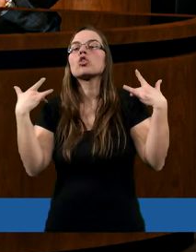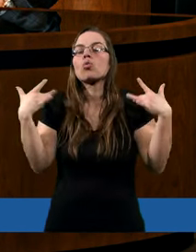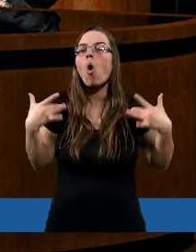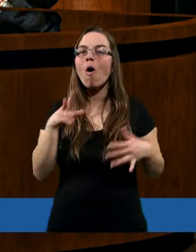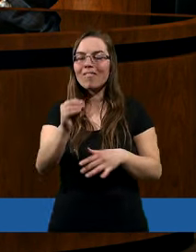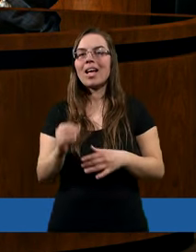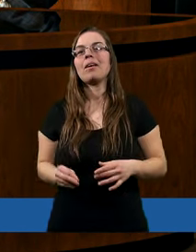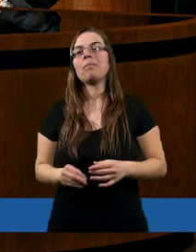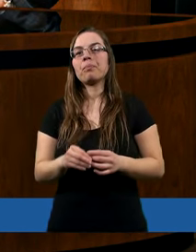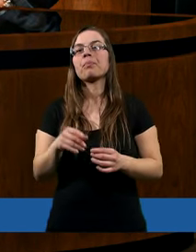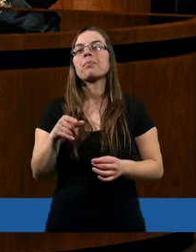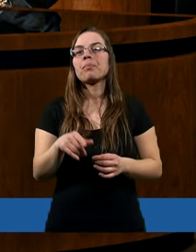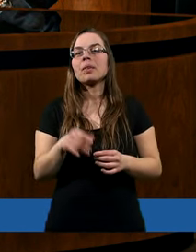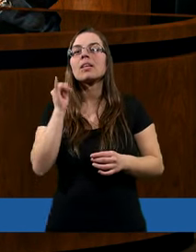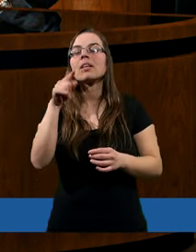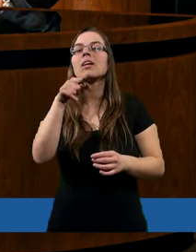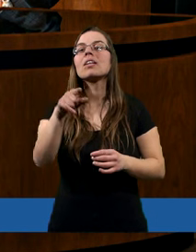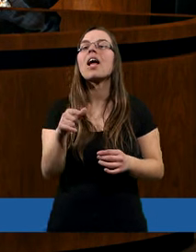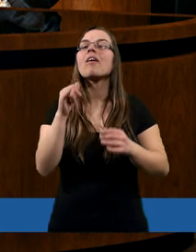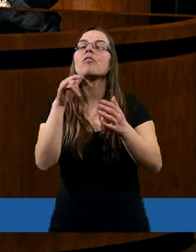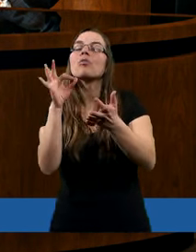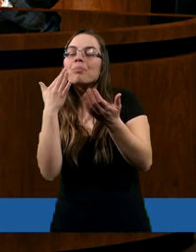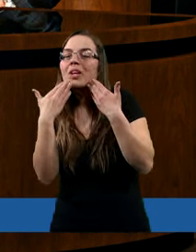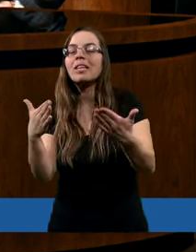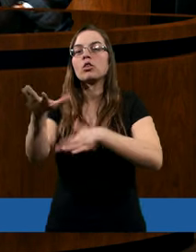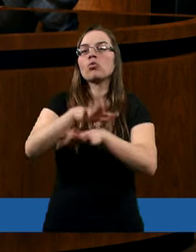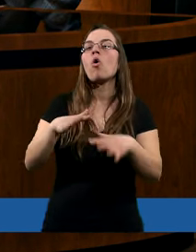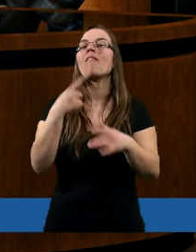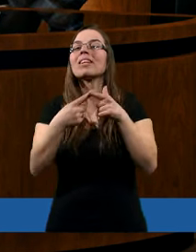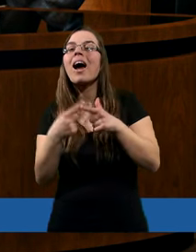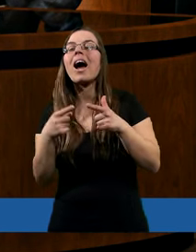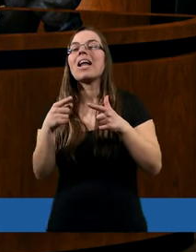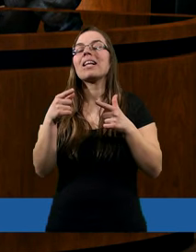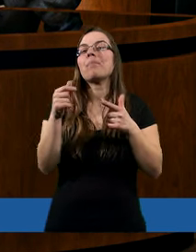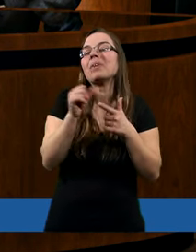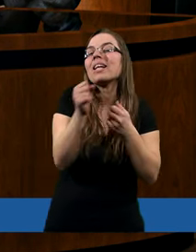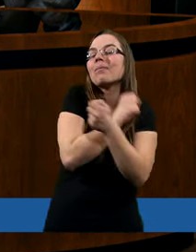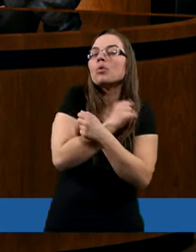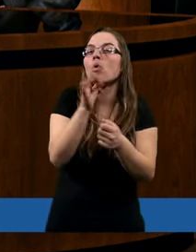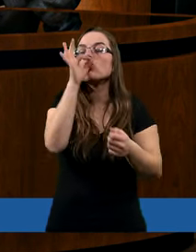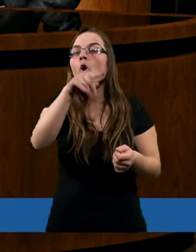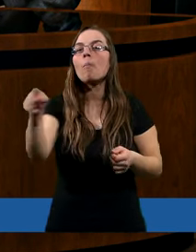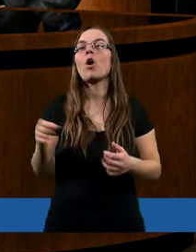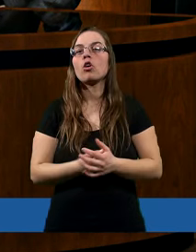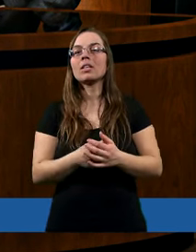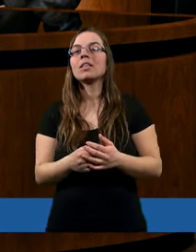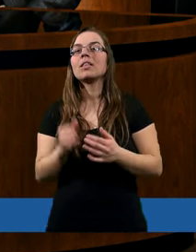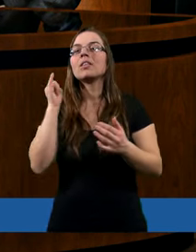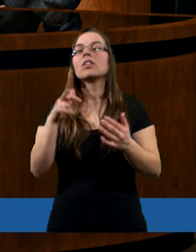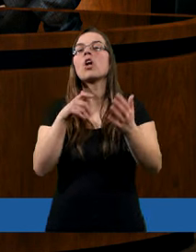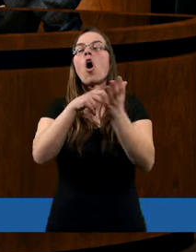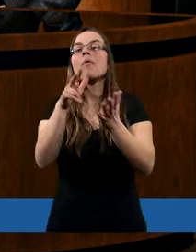chrześcijańskiego, prawda? To jest istotne, żebyśmy rozumieli, że przeciwstawienie się duchowi jest zarazem po prostu, no, wiedzie nas